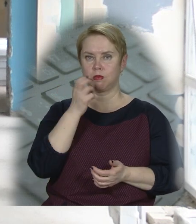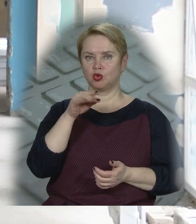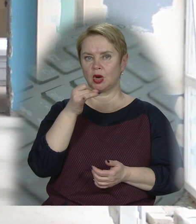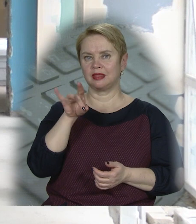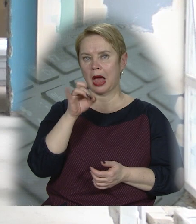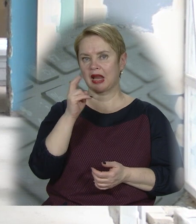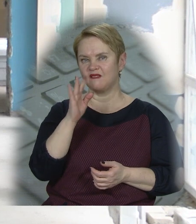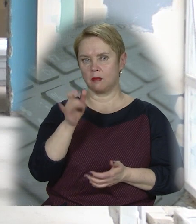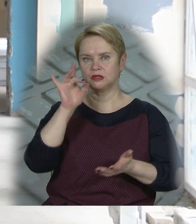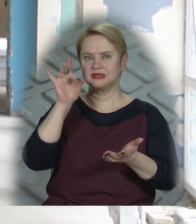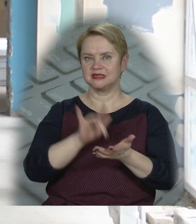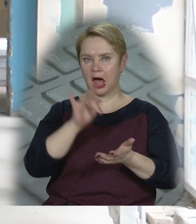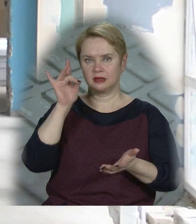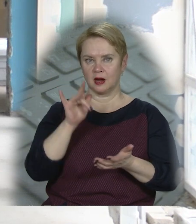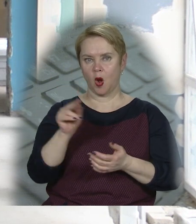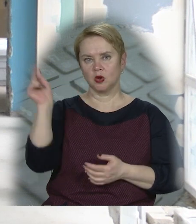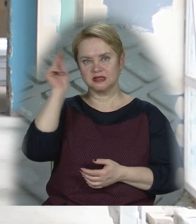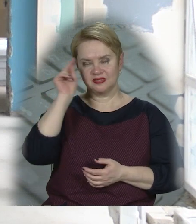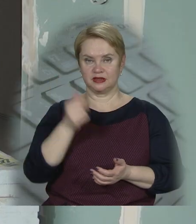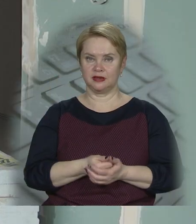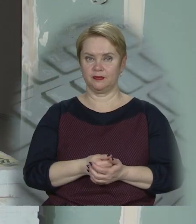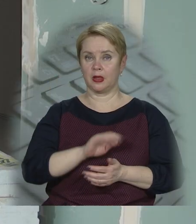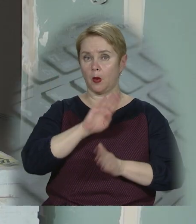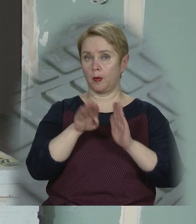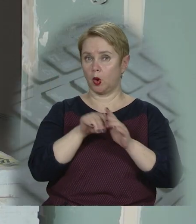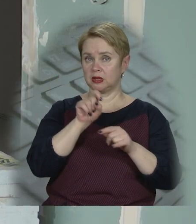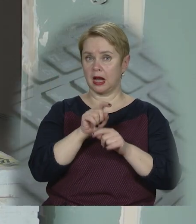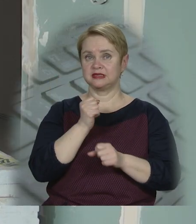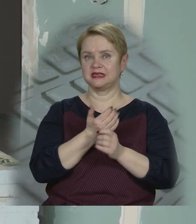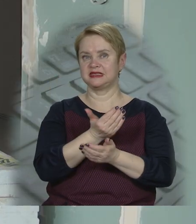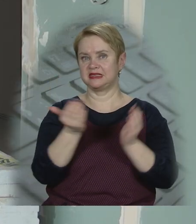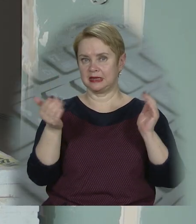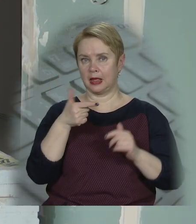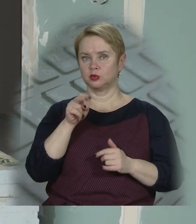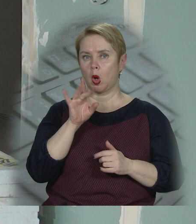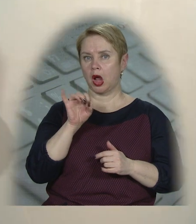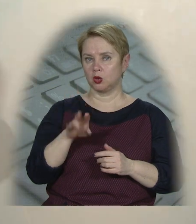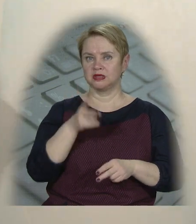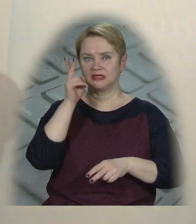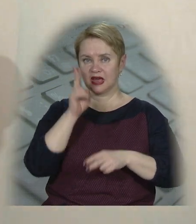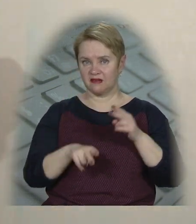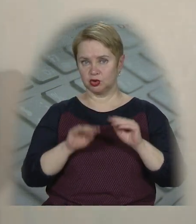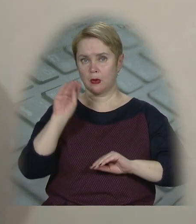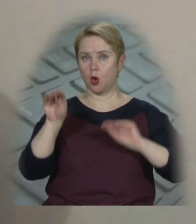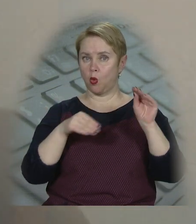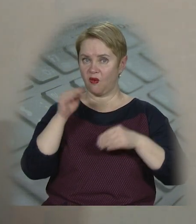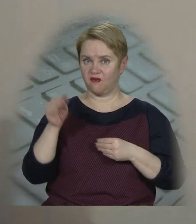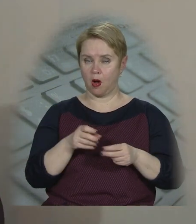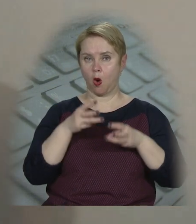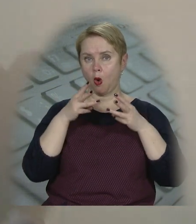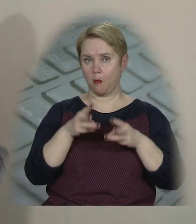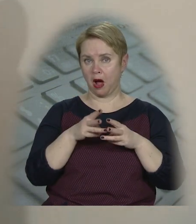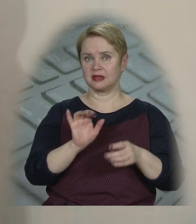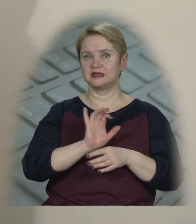Божодарівка дійсно буде центром освіти. Підрядники вже обшили стіни гіпсокартоном. Наразі завершують шпаклювання.